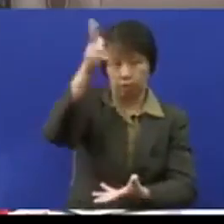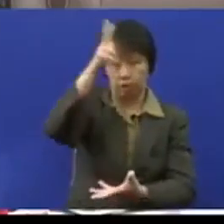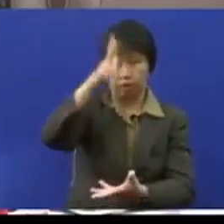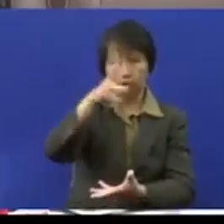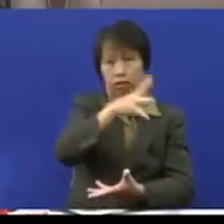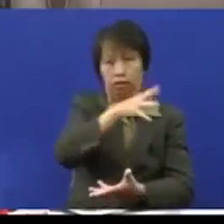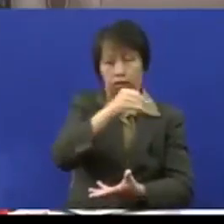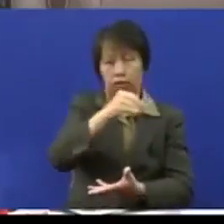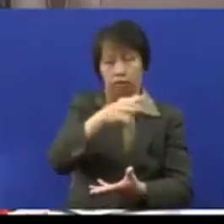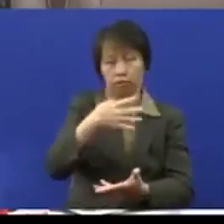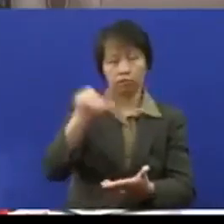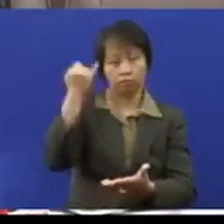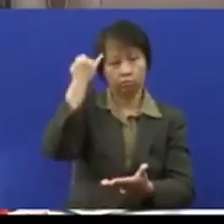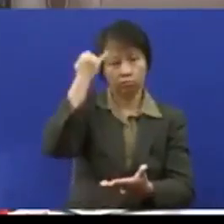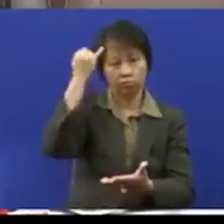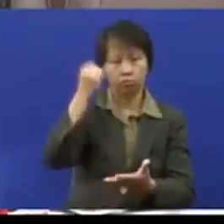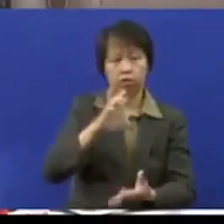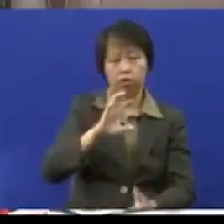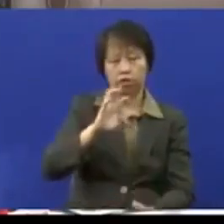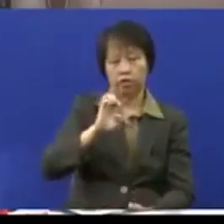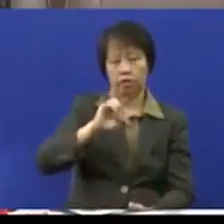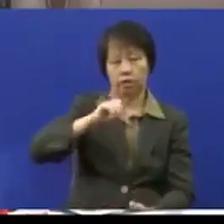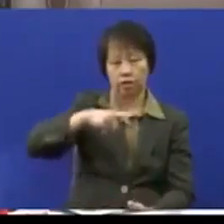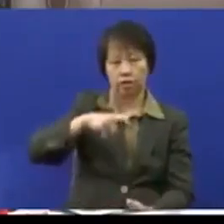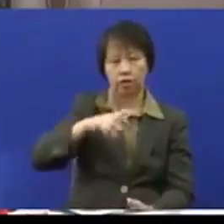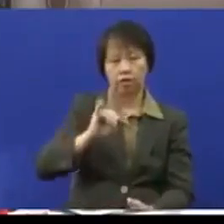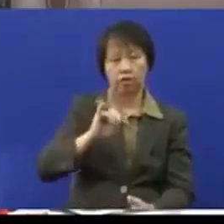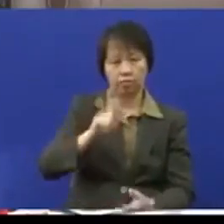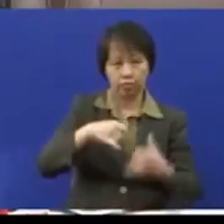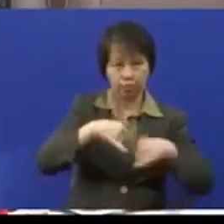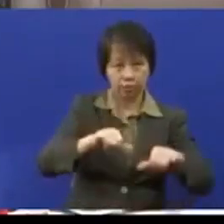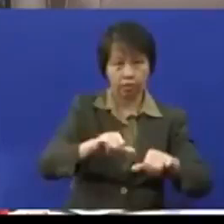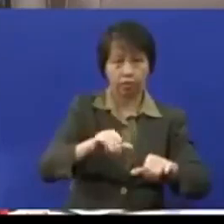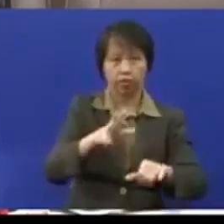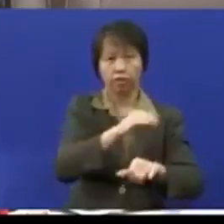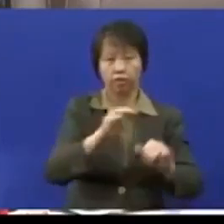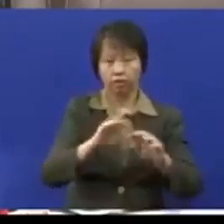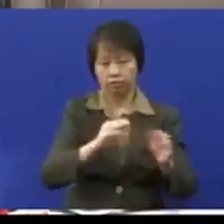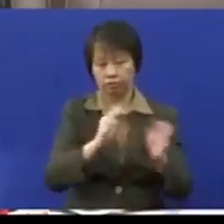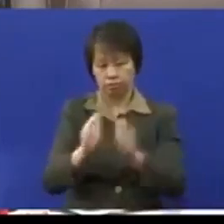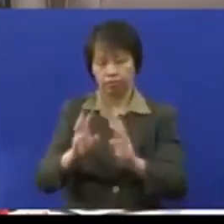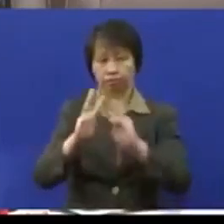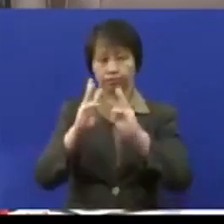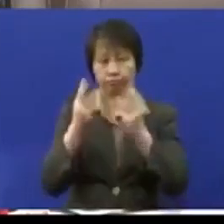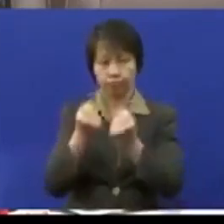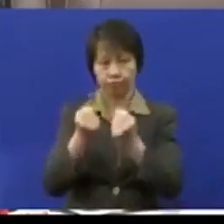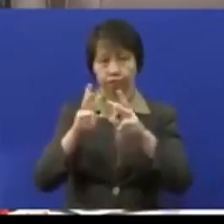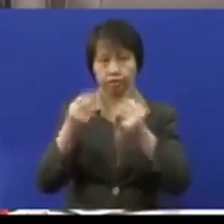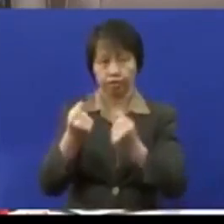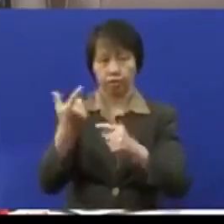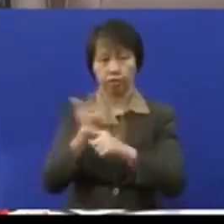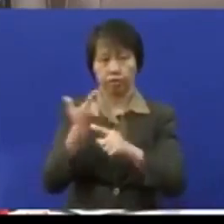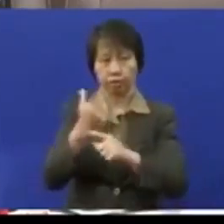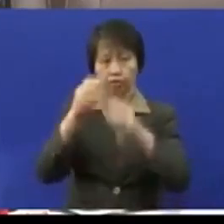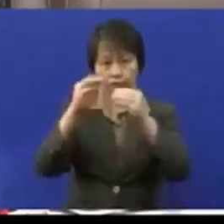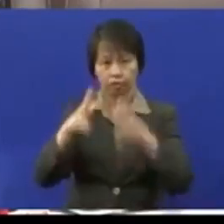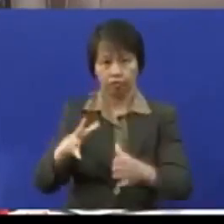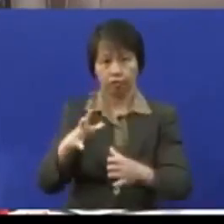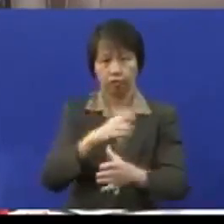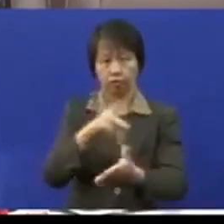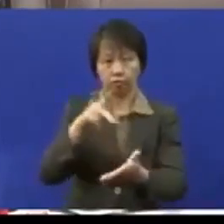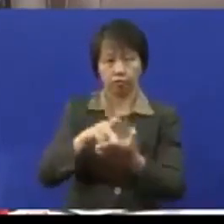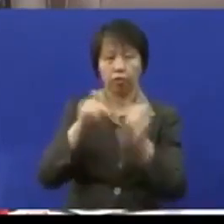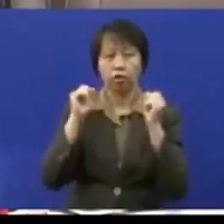inisiatif-inisiatif MBI perlu diteruskan. Banku-banku latihan untuk guru-guru CBR dan pusat EIP